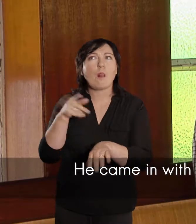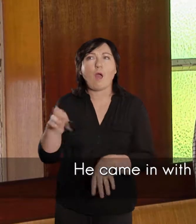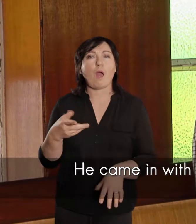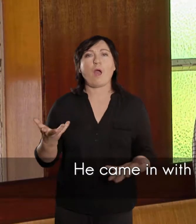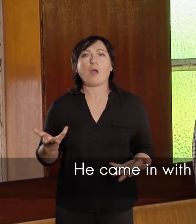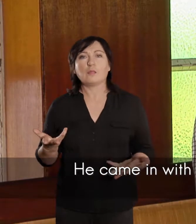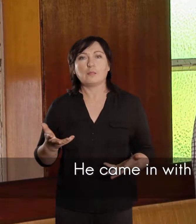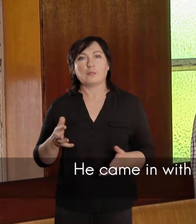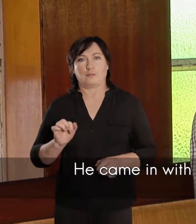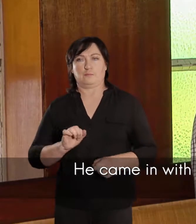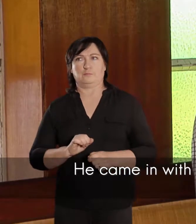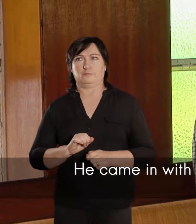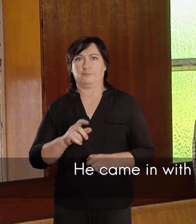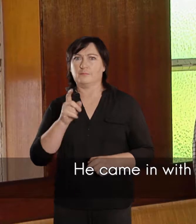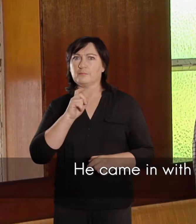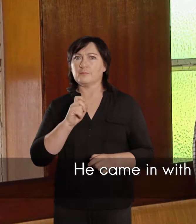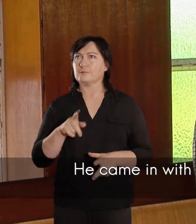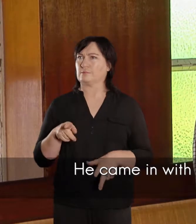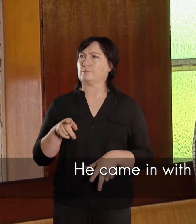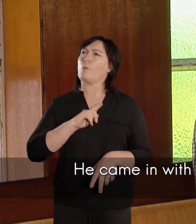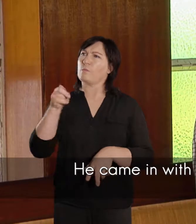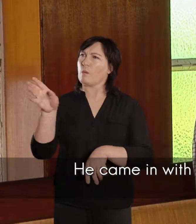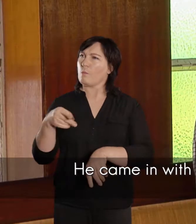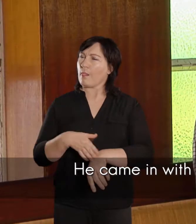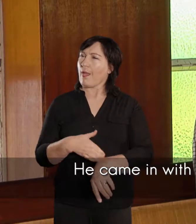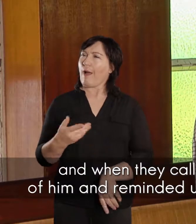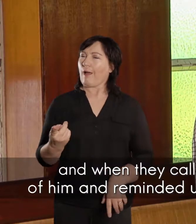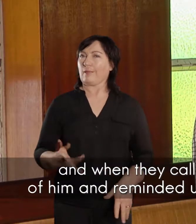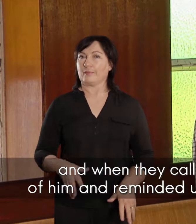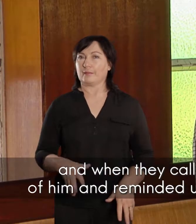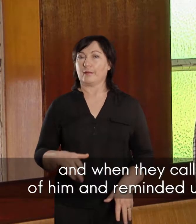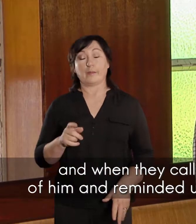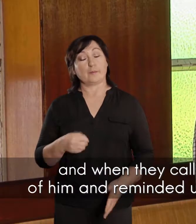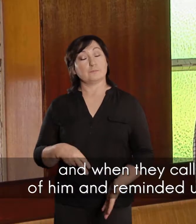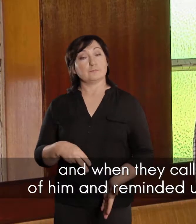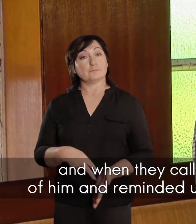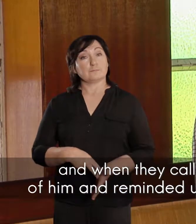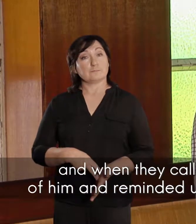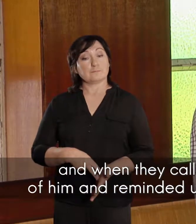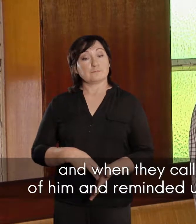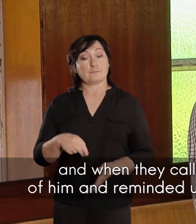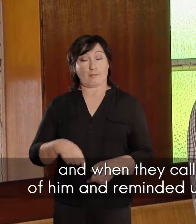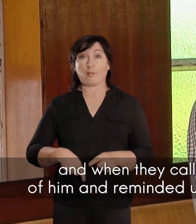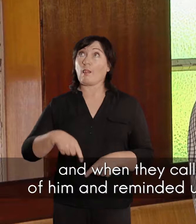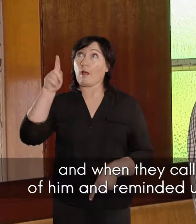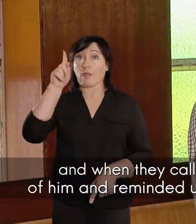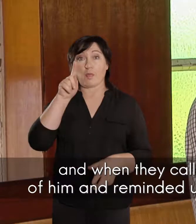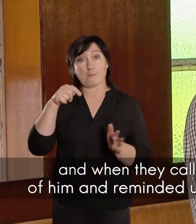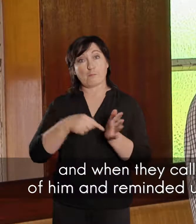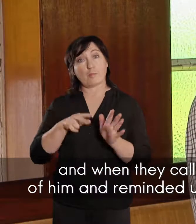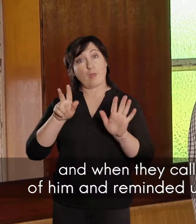kom met hierdie bombastische houding in, en die broers roep hem tot orde. En wanneer die broers hem tot orde roep, staan hy daar, en sy lang,